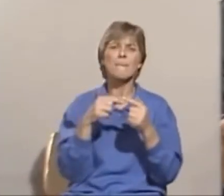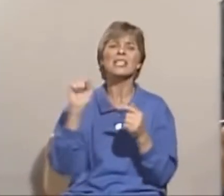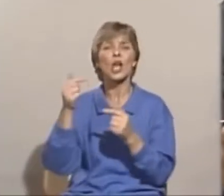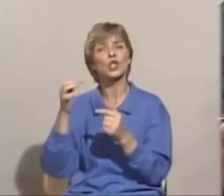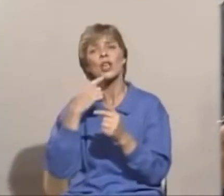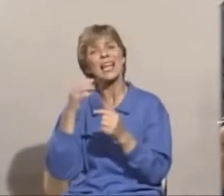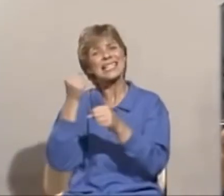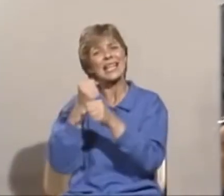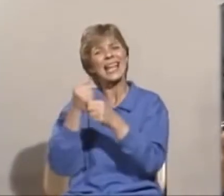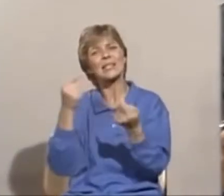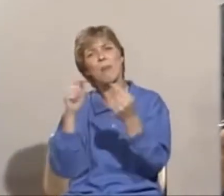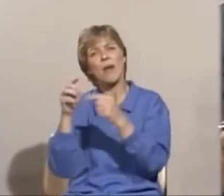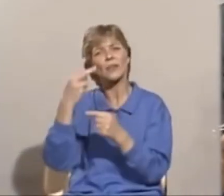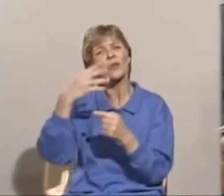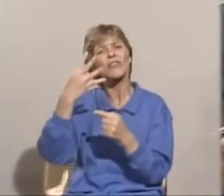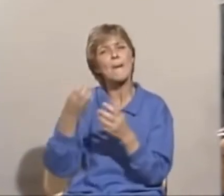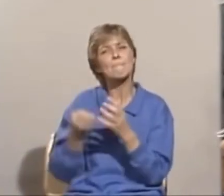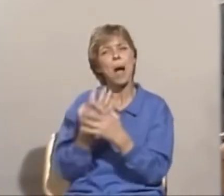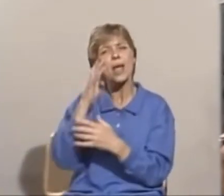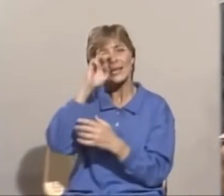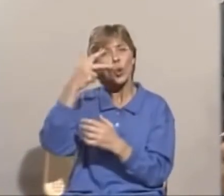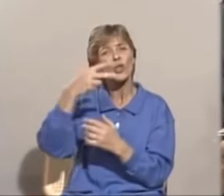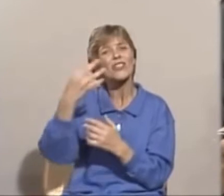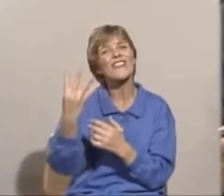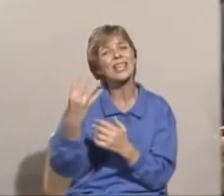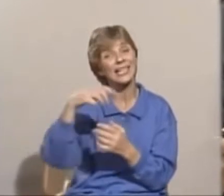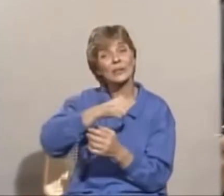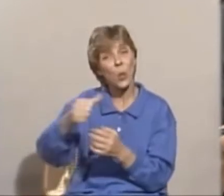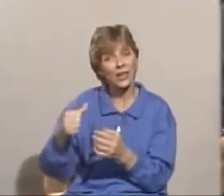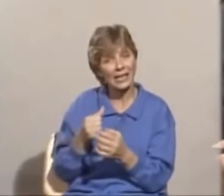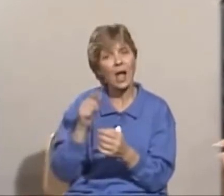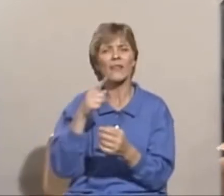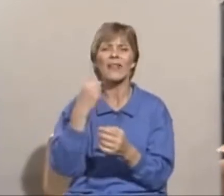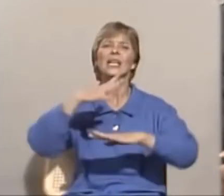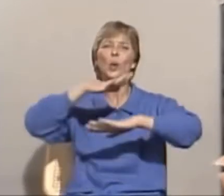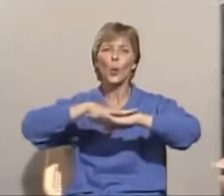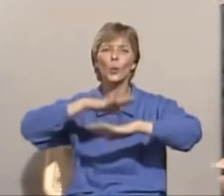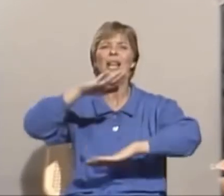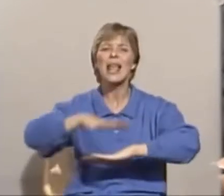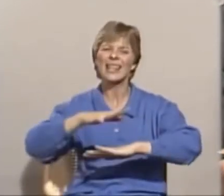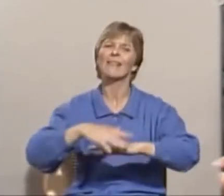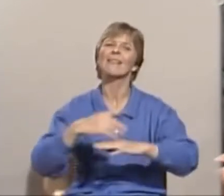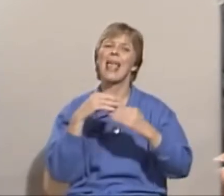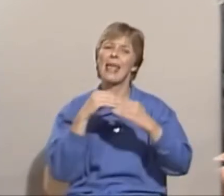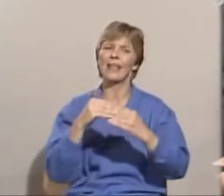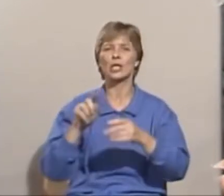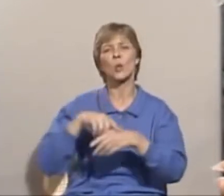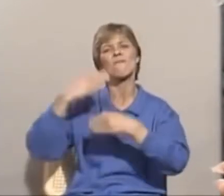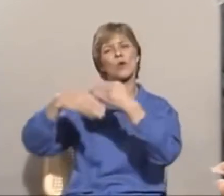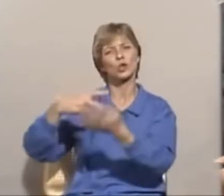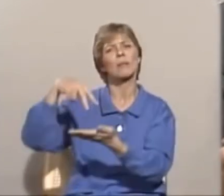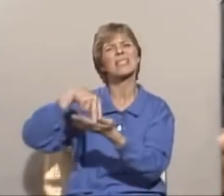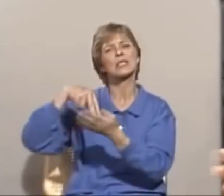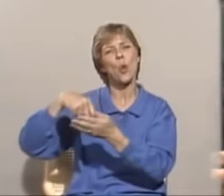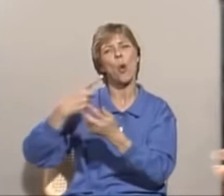sikkerhetsdebatten 24. mai 1984 i Stortinget at det er en grunnleggende enighet som fortsatt består om disse